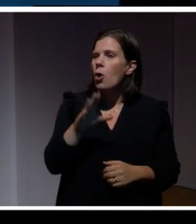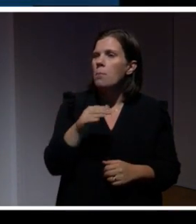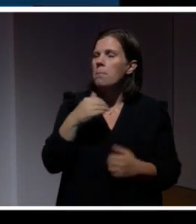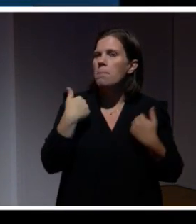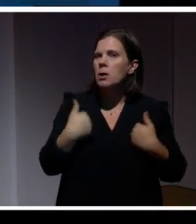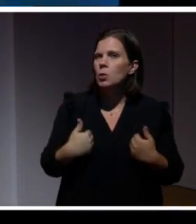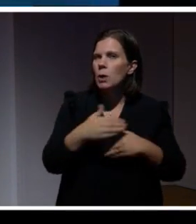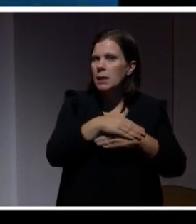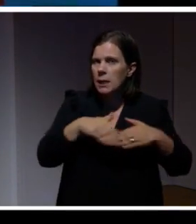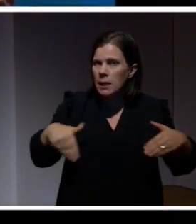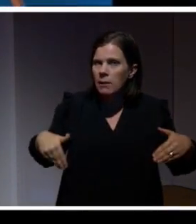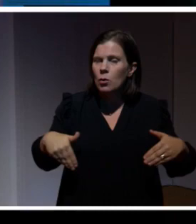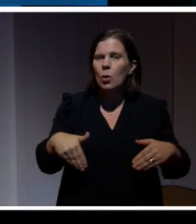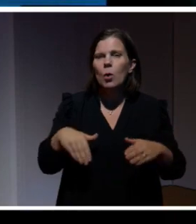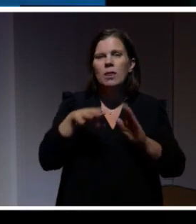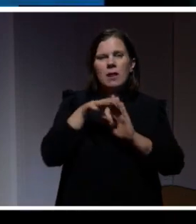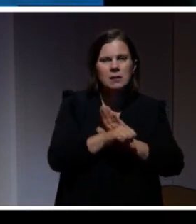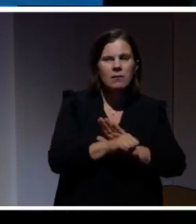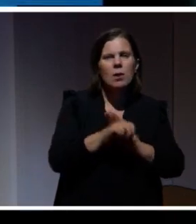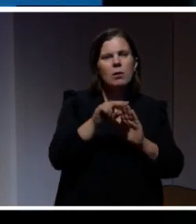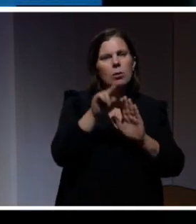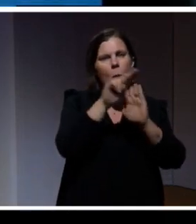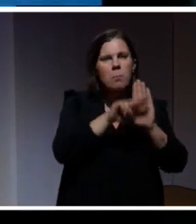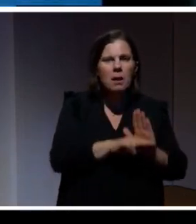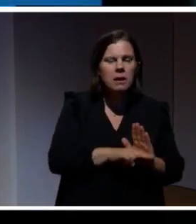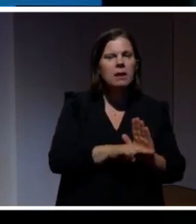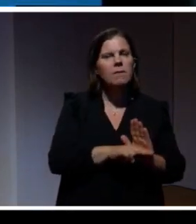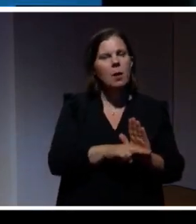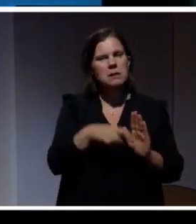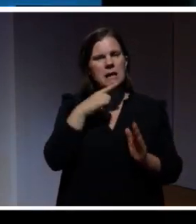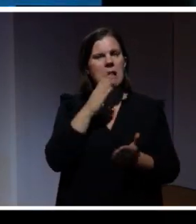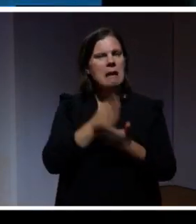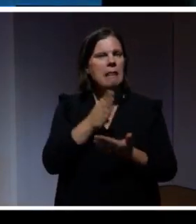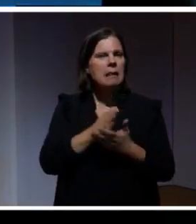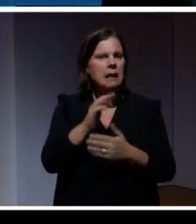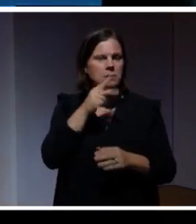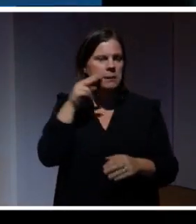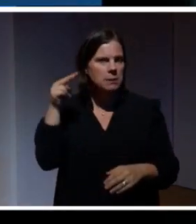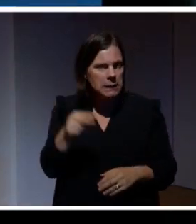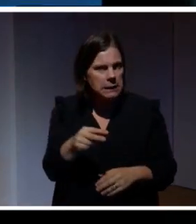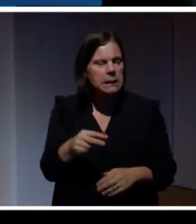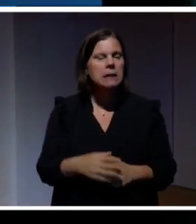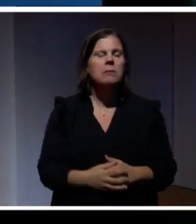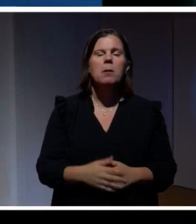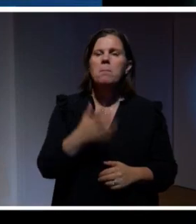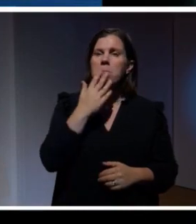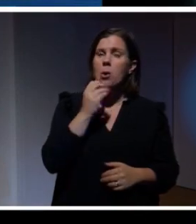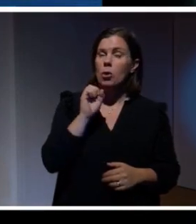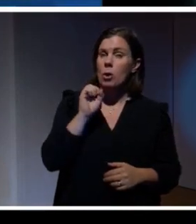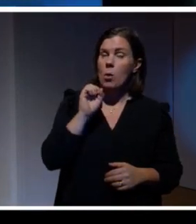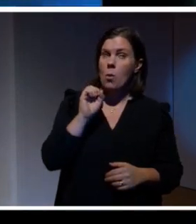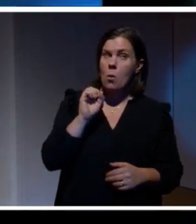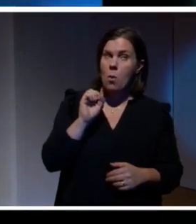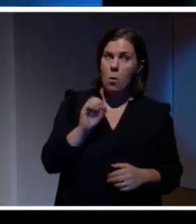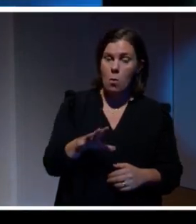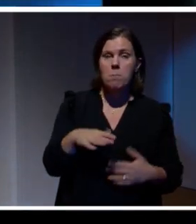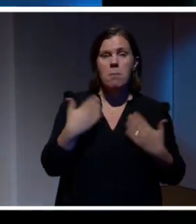integritet från en deskriptivt perspektiv, från normativa perspektiv. Man pratar om det som en rättighetsperspektiv. Man pratar om det som att